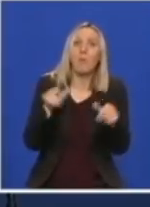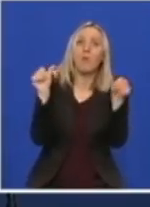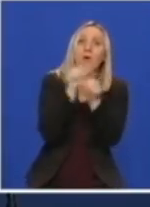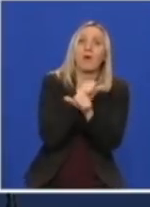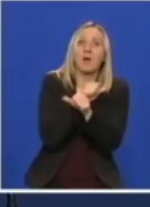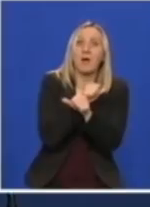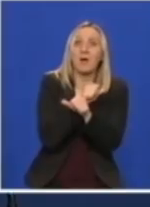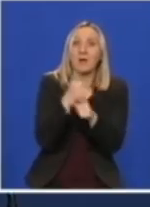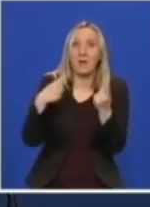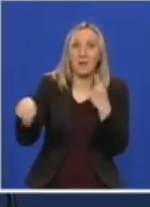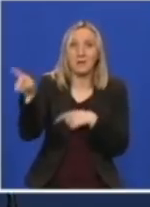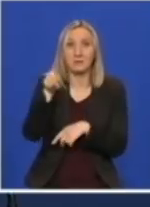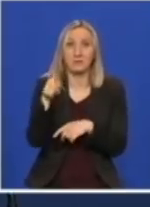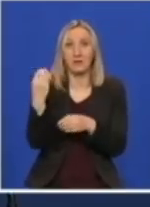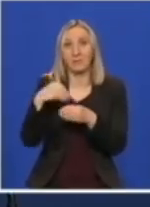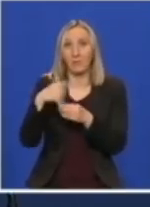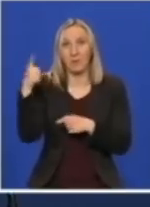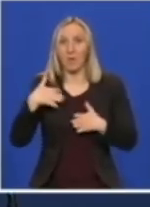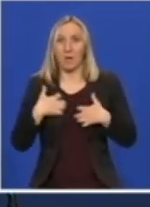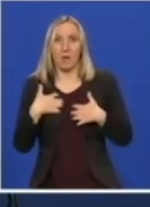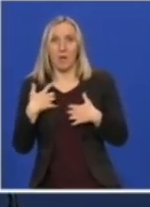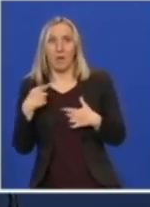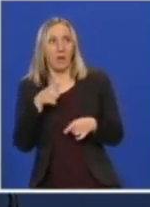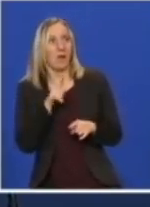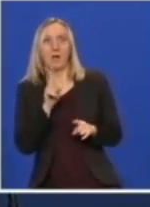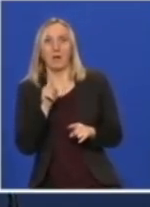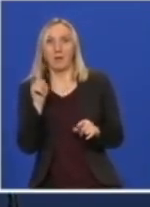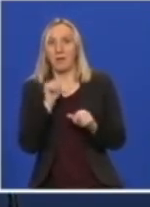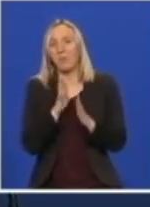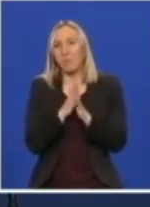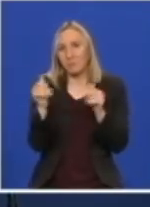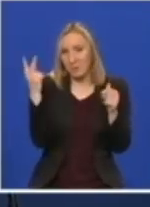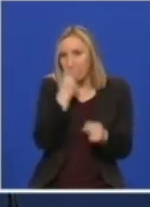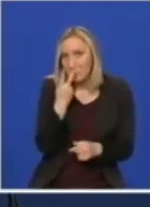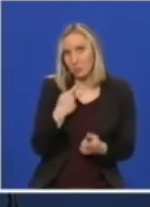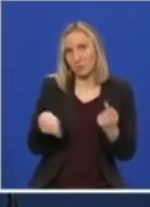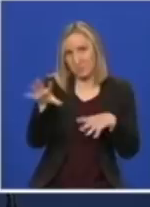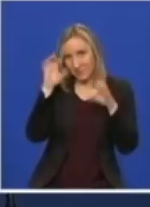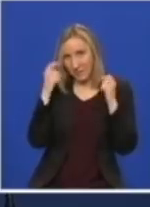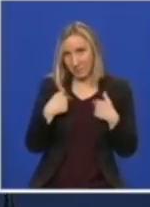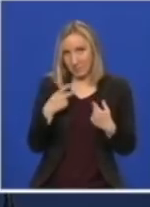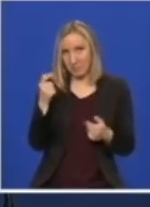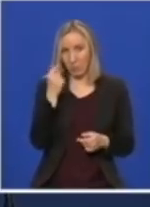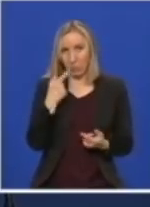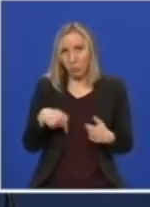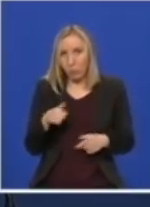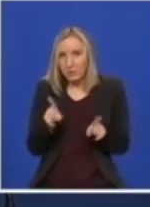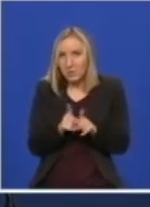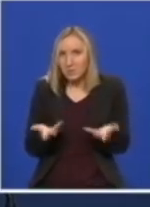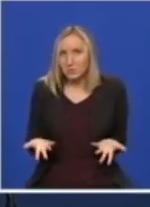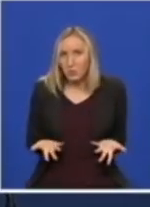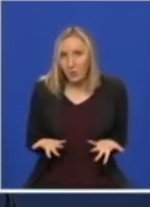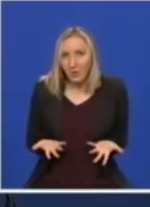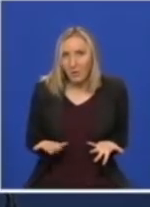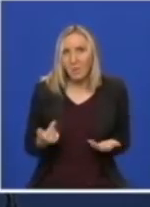une u neki dodatni nemir. Ali molim vas, razumite, shvatite nas i mi smo ljudi. Sada